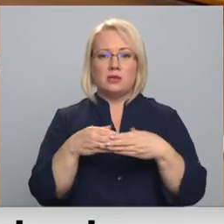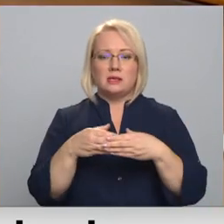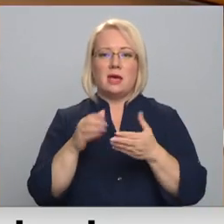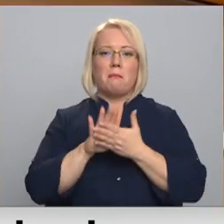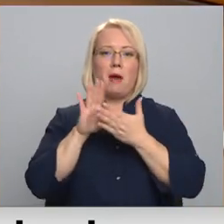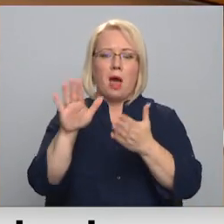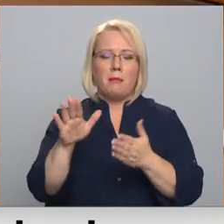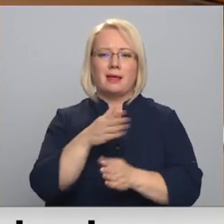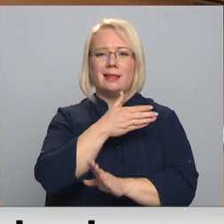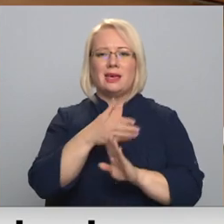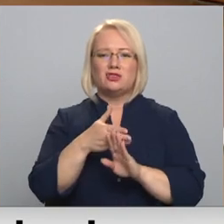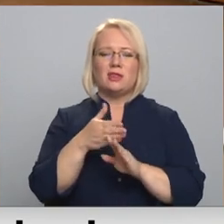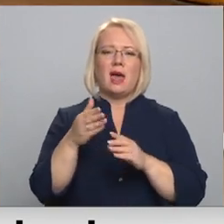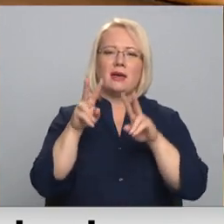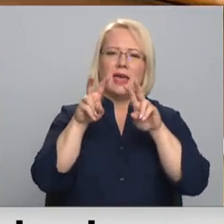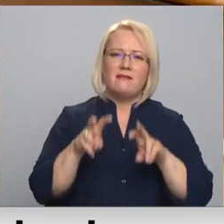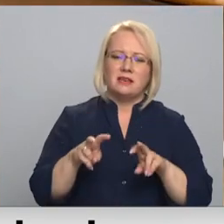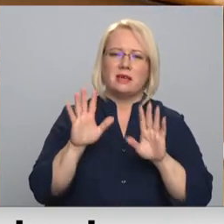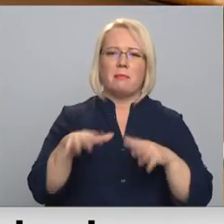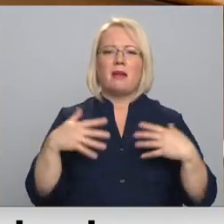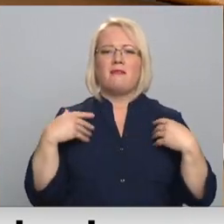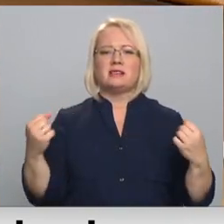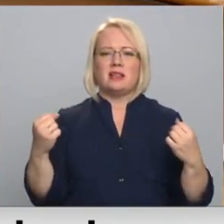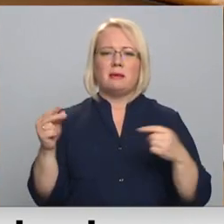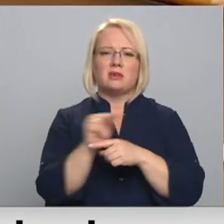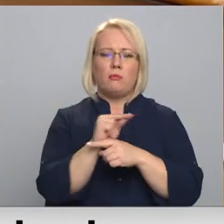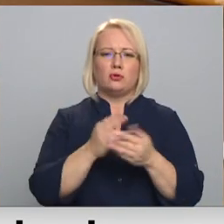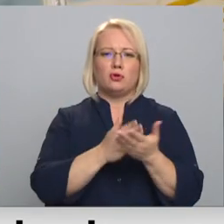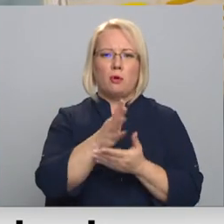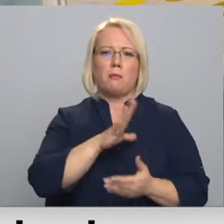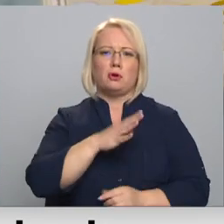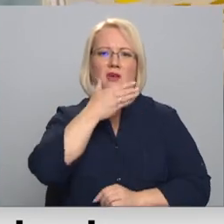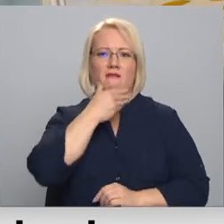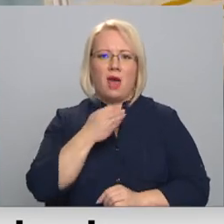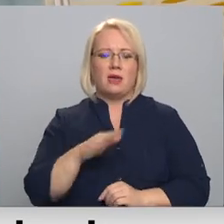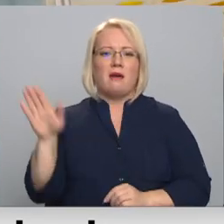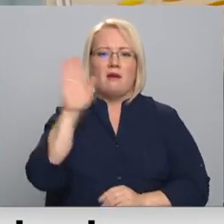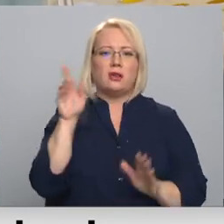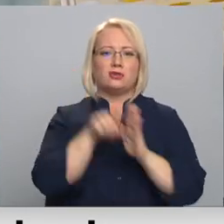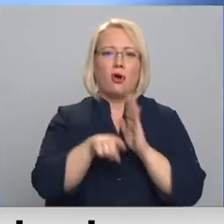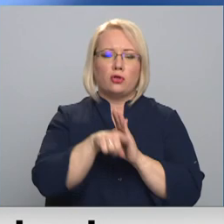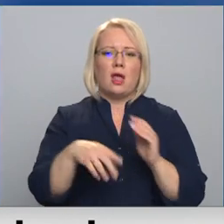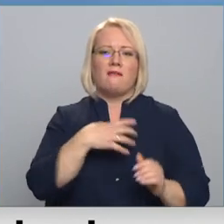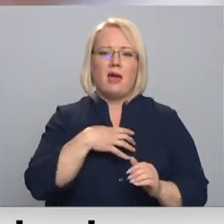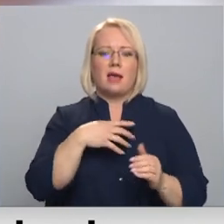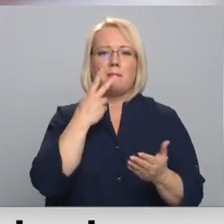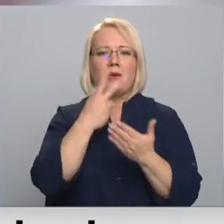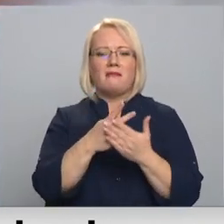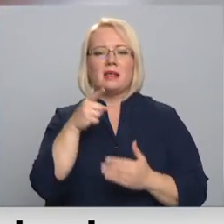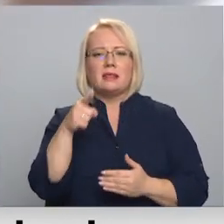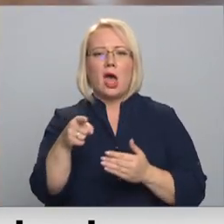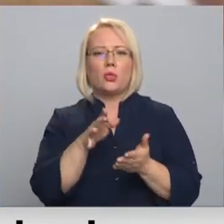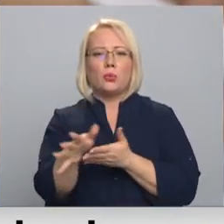revīzija par tēriņiem veselības aprūpas jomā bijusi pārāk vāja. Valsts kontrolē vajadzējas pievērsties tādu tēriņu vētīšanai, kā